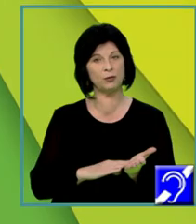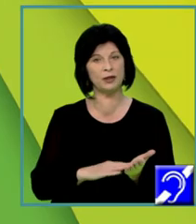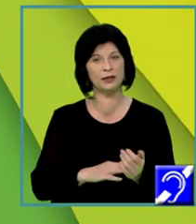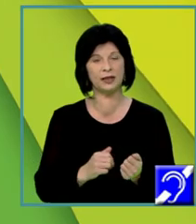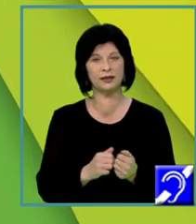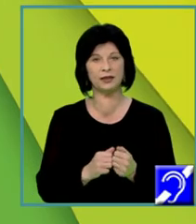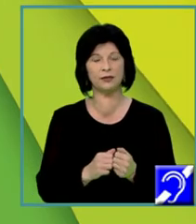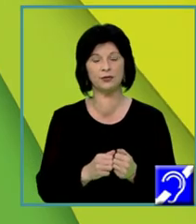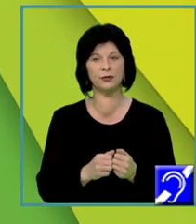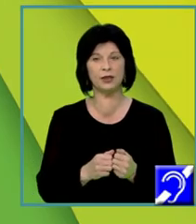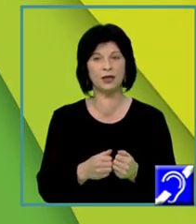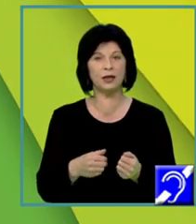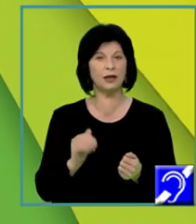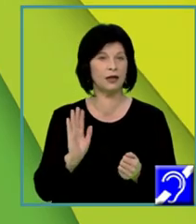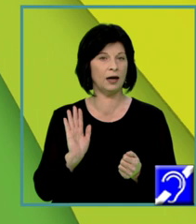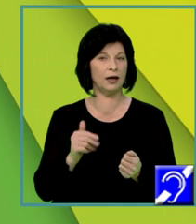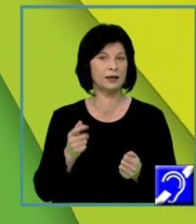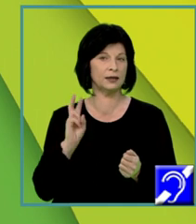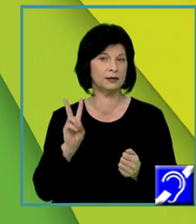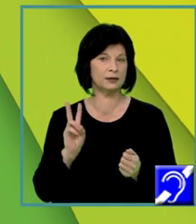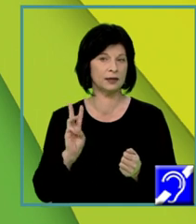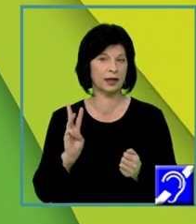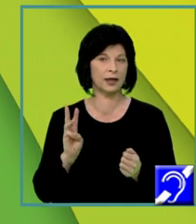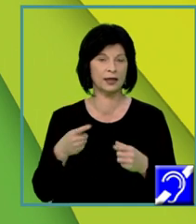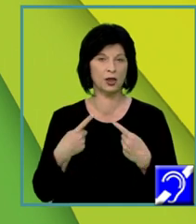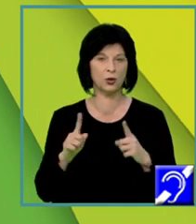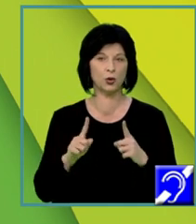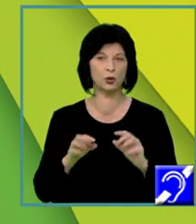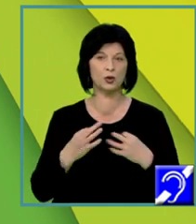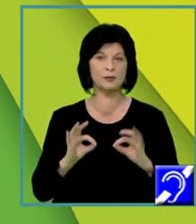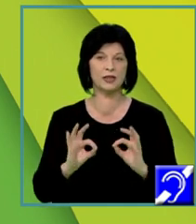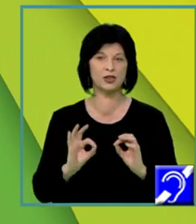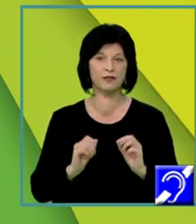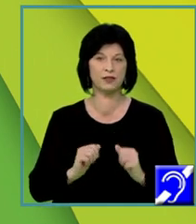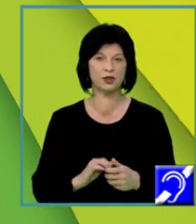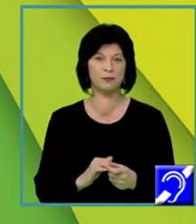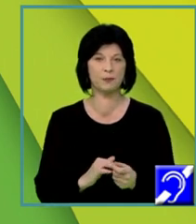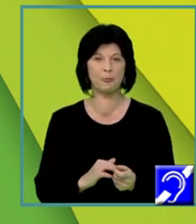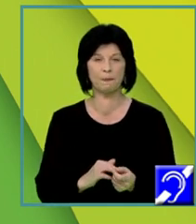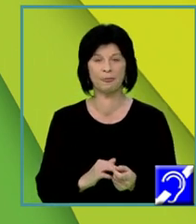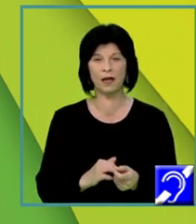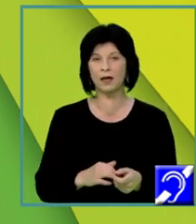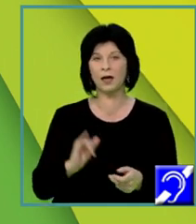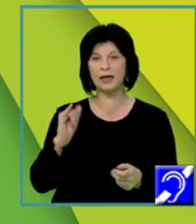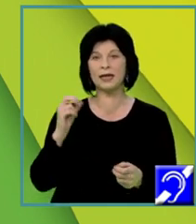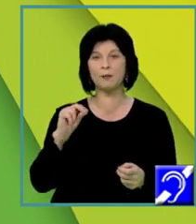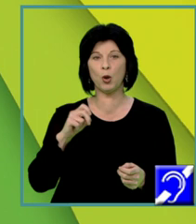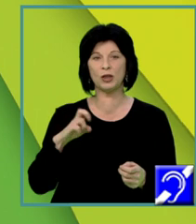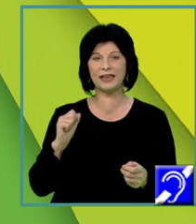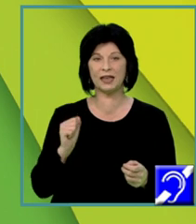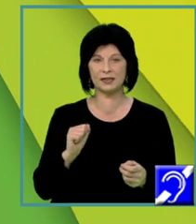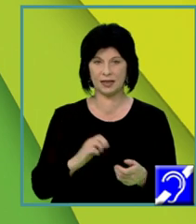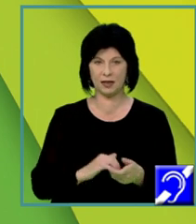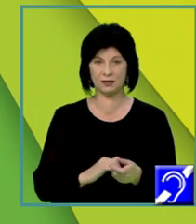existența a trei repere, să spun așa. Ipoteza, argumentele și concluzia. Ipoteza precizează